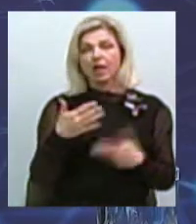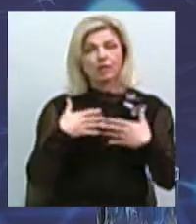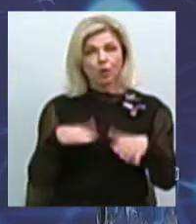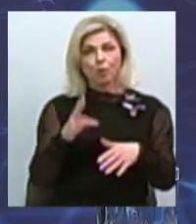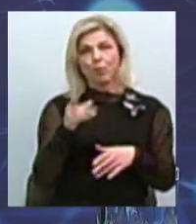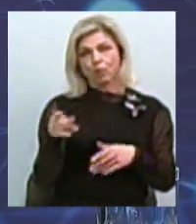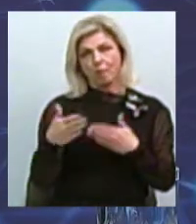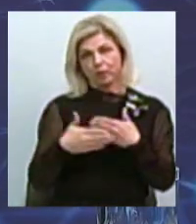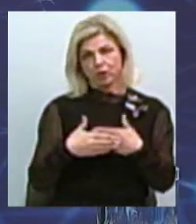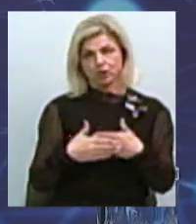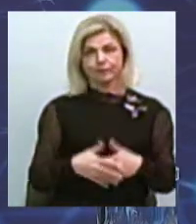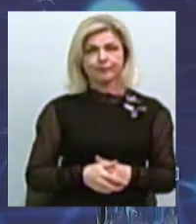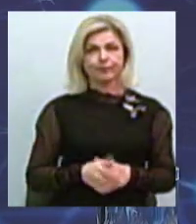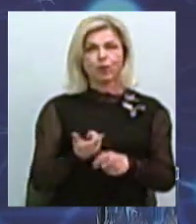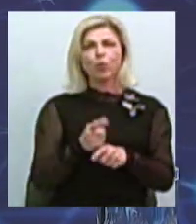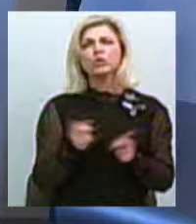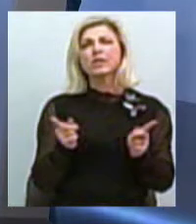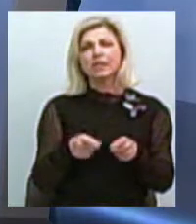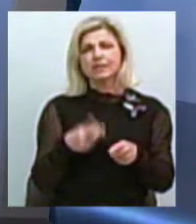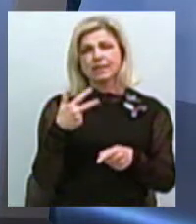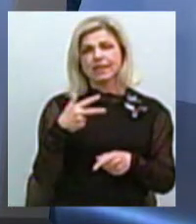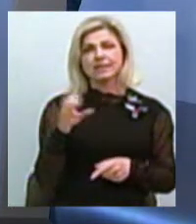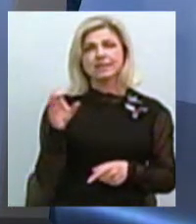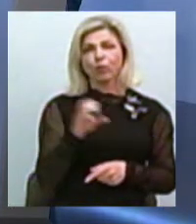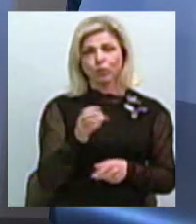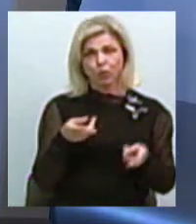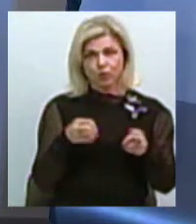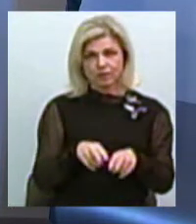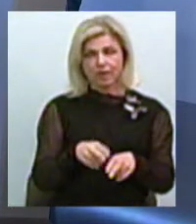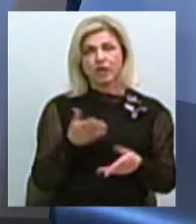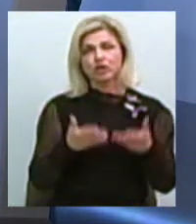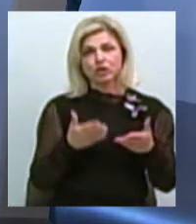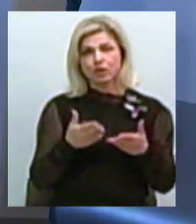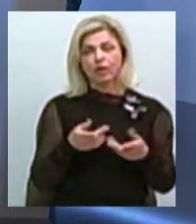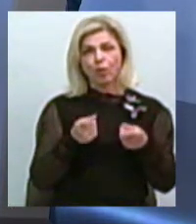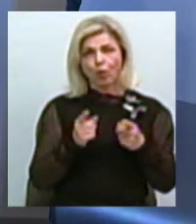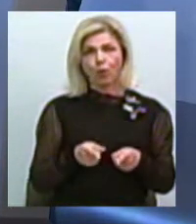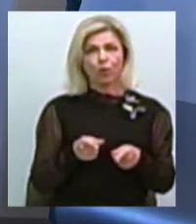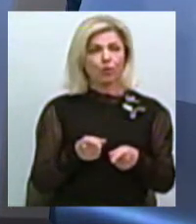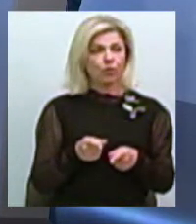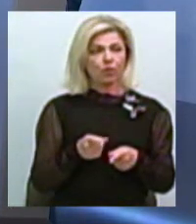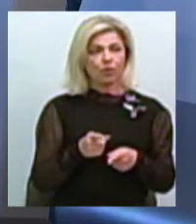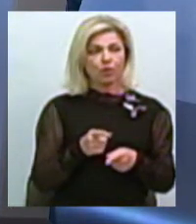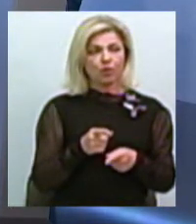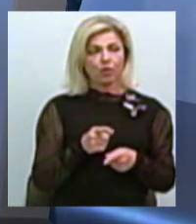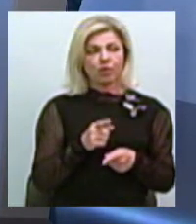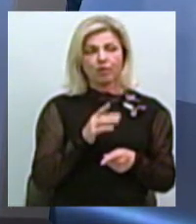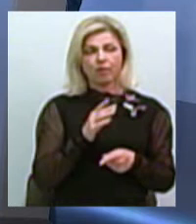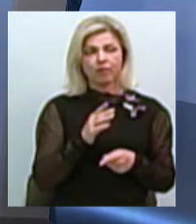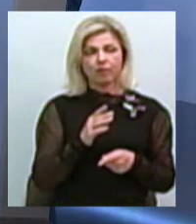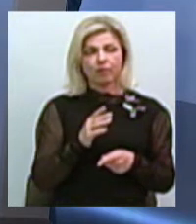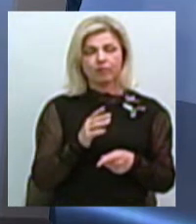ближче. Дуже стисло, 30 секунд буквально. Чи дійсно Конан Варвар міг походити з Миколаївщини?